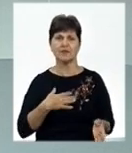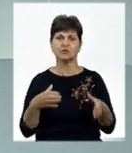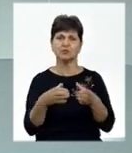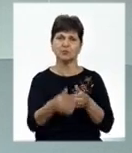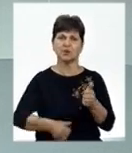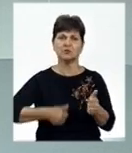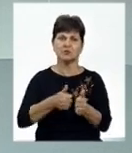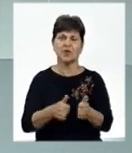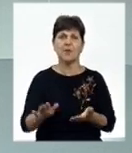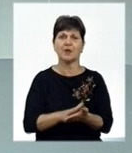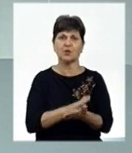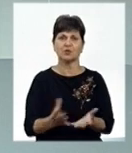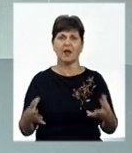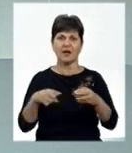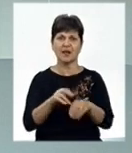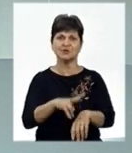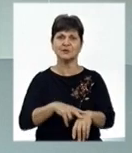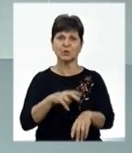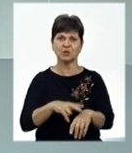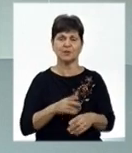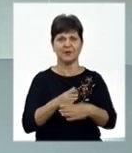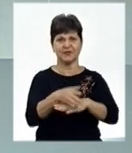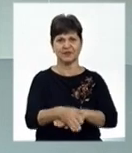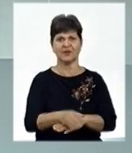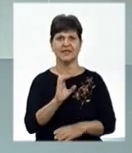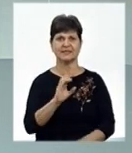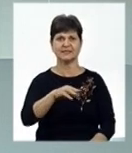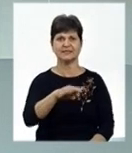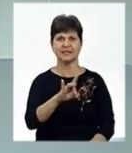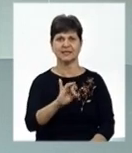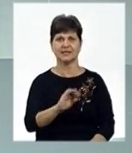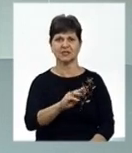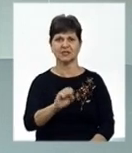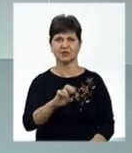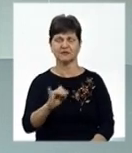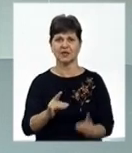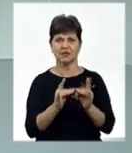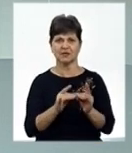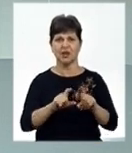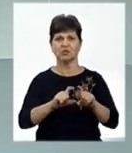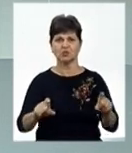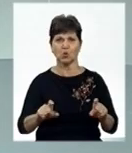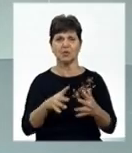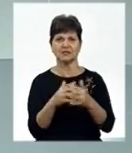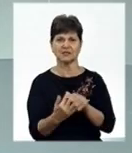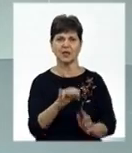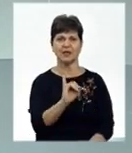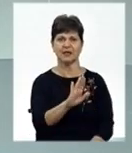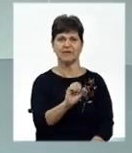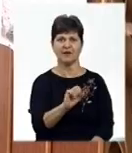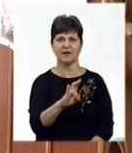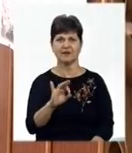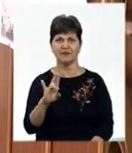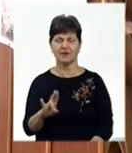долучилась до благодійності і разом з поліцейськими відвідали Стрижевський будинок-інтернат та школу в селі Іванів Калининського району.